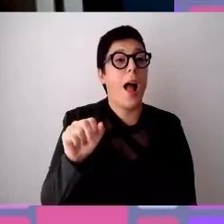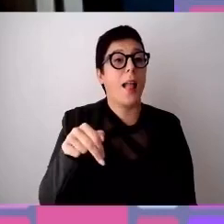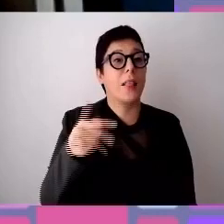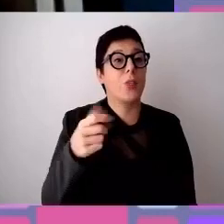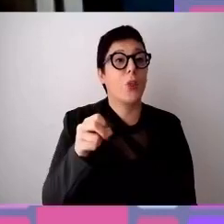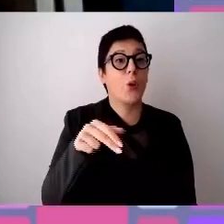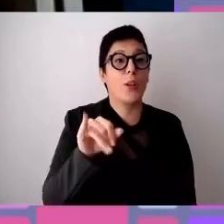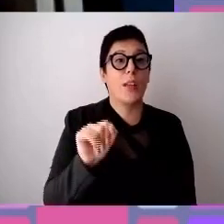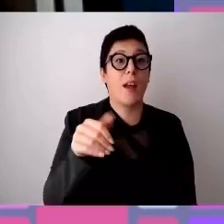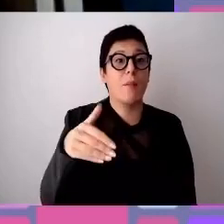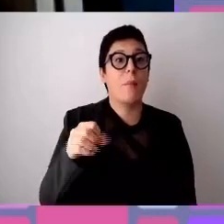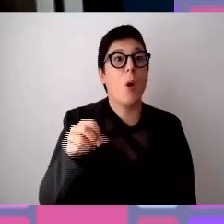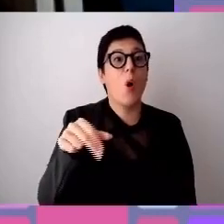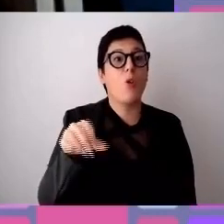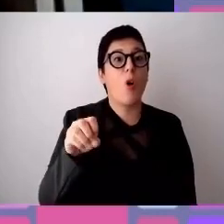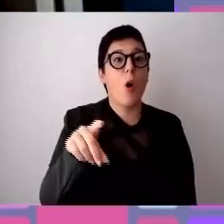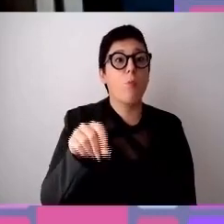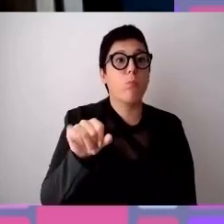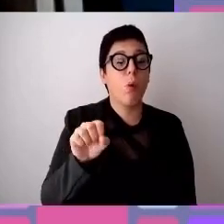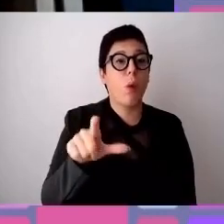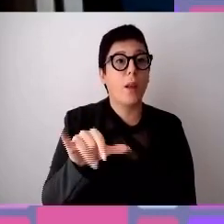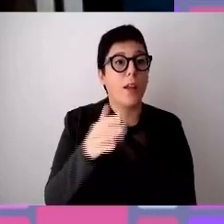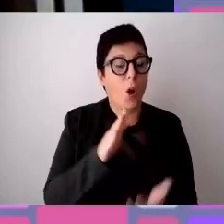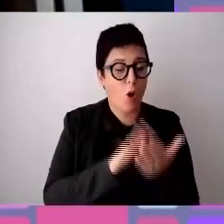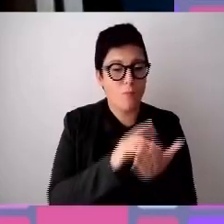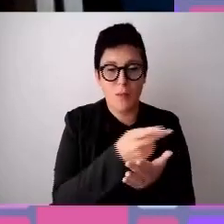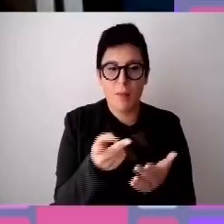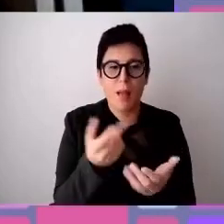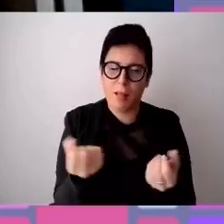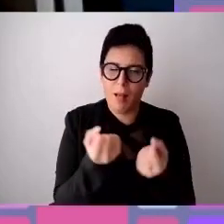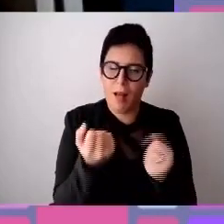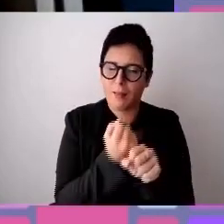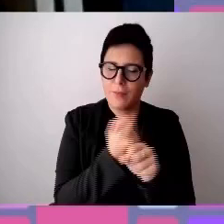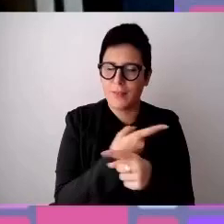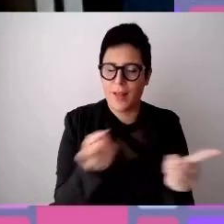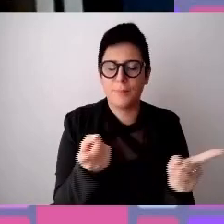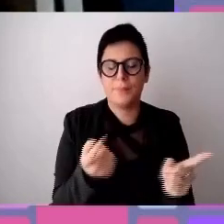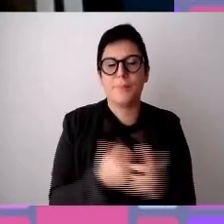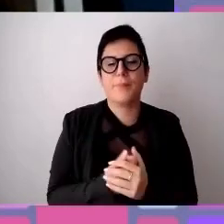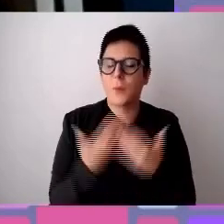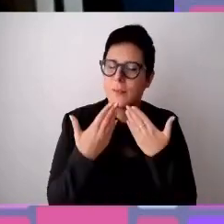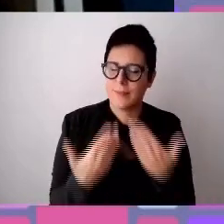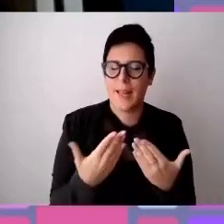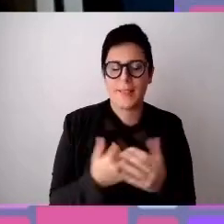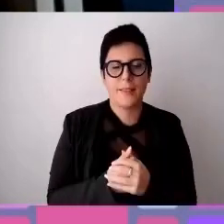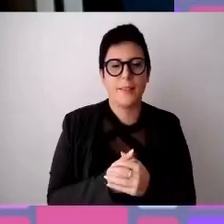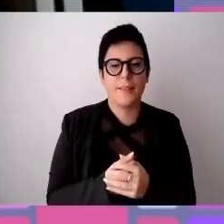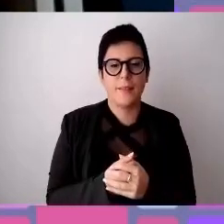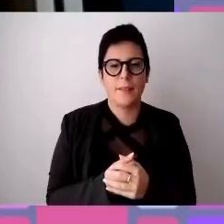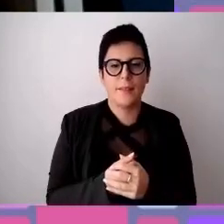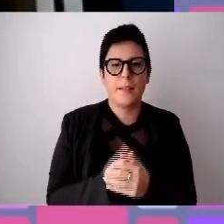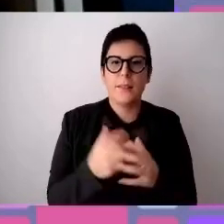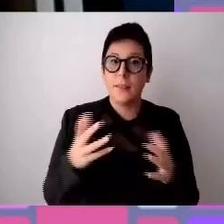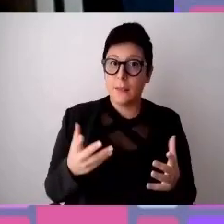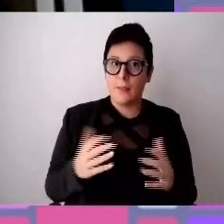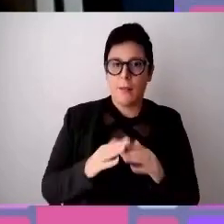importantissima. Grazie. Andiamo con la seconda parte, parliamo di inclusione nel mondo del lavoro per